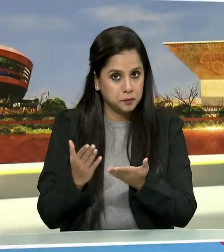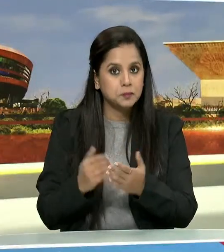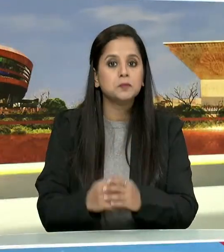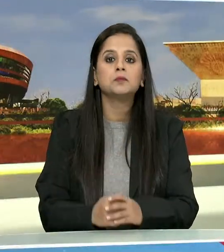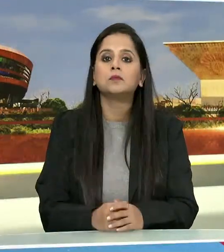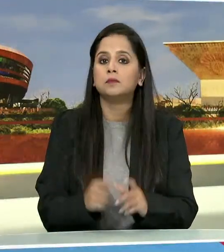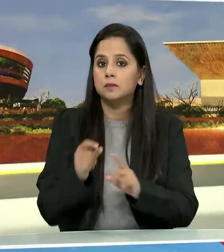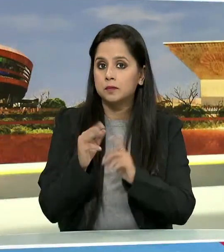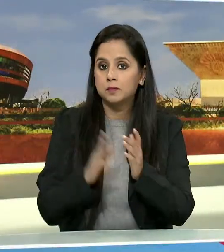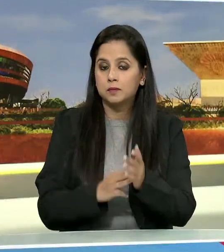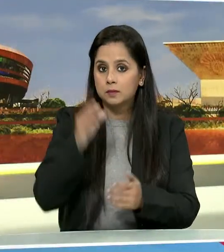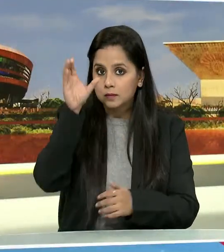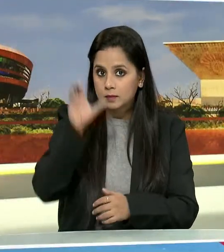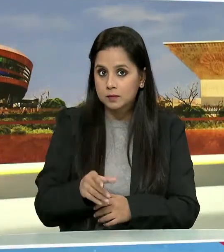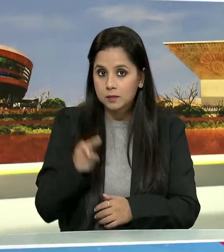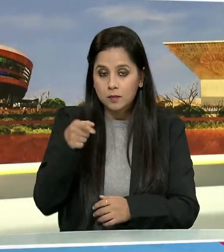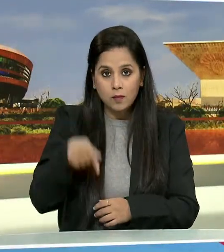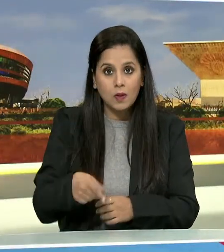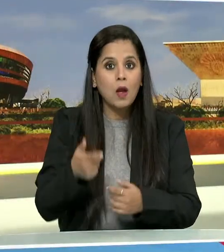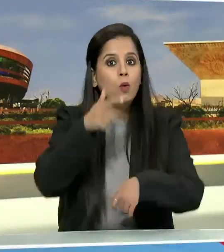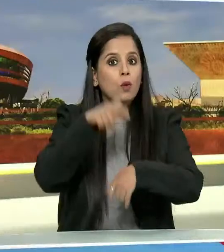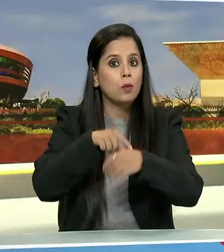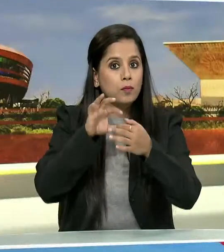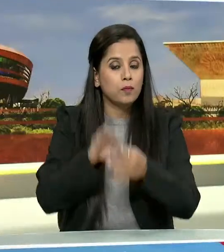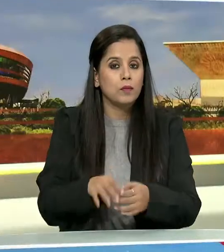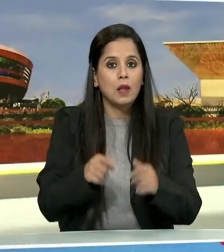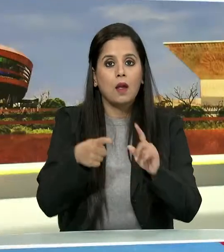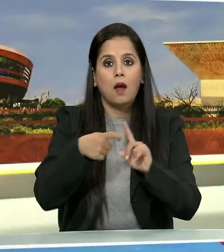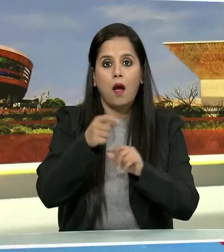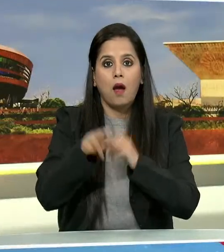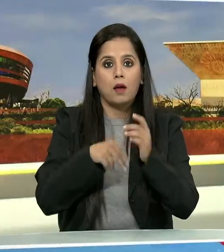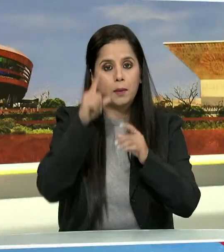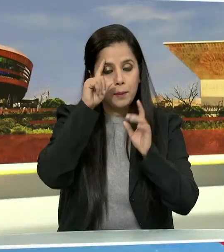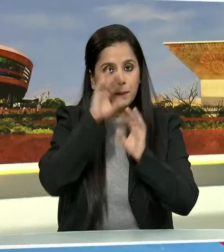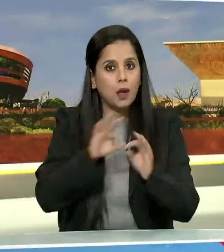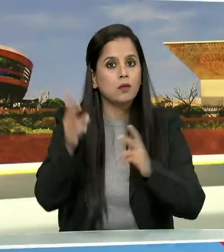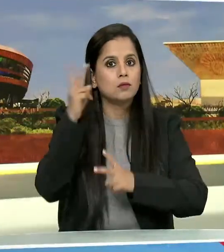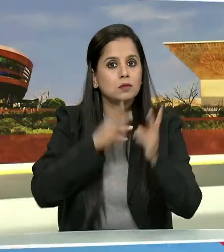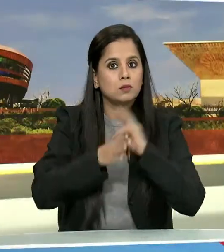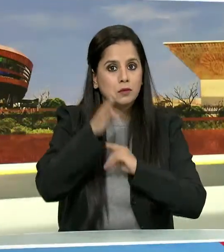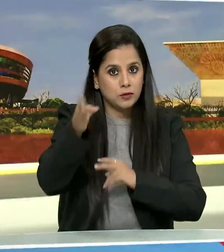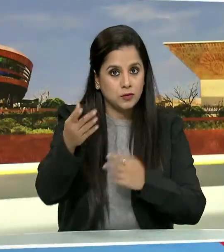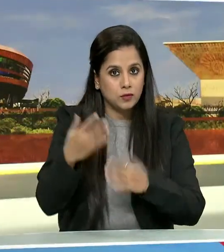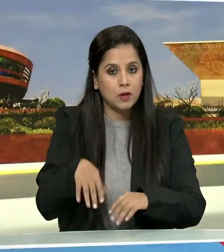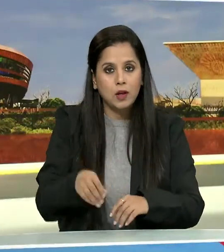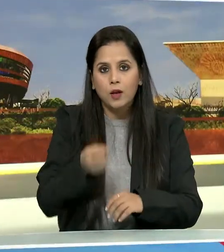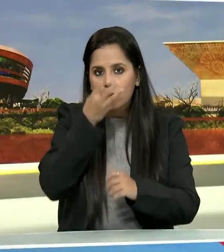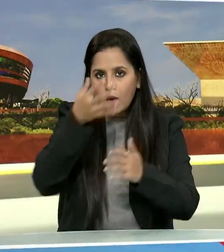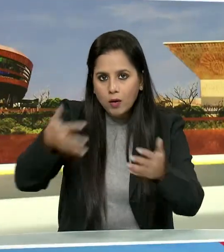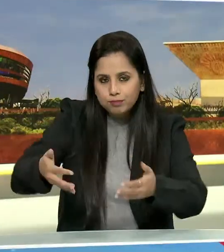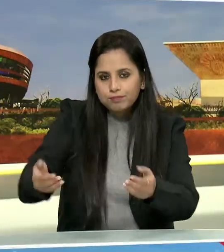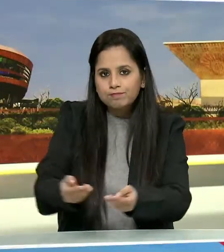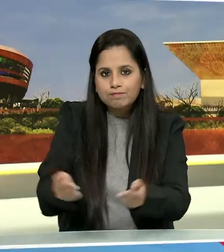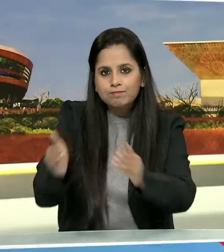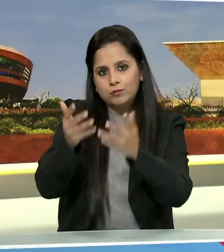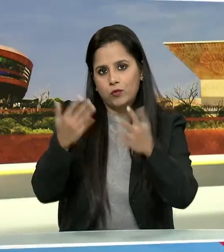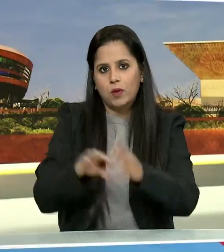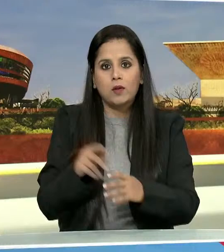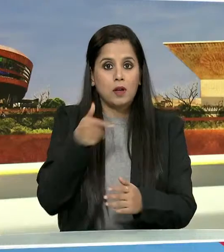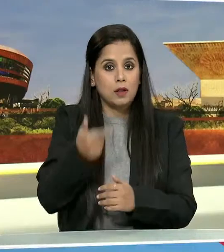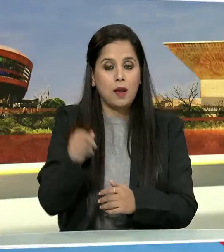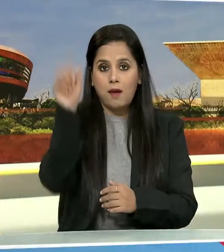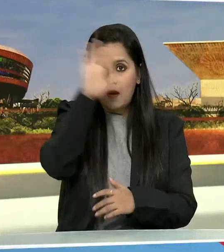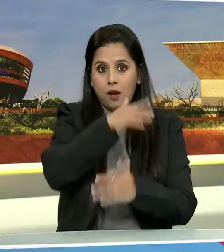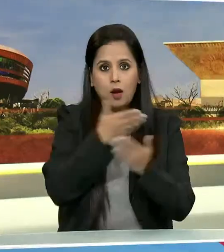प्रधान मंत्री ने इस मौके पर कानहा शांती वनम का दौरा किया और पोधार उपन भी किया उन्होंने